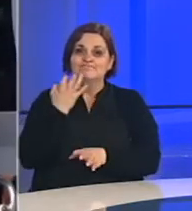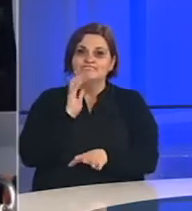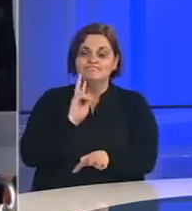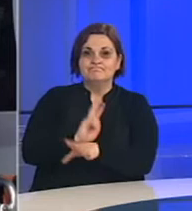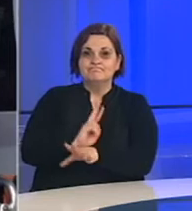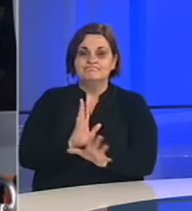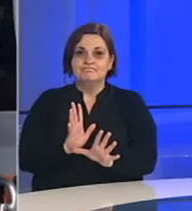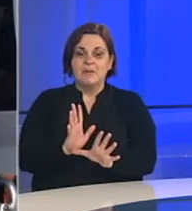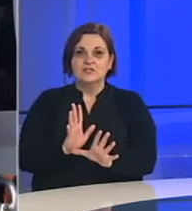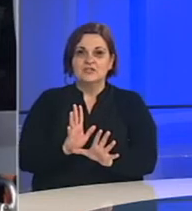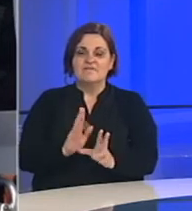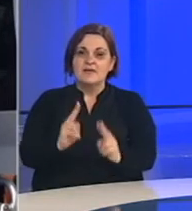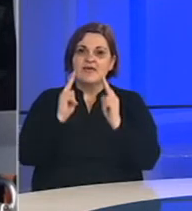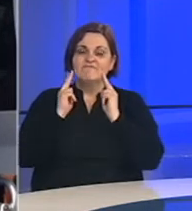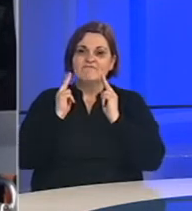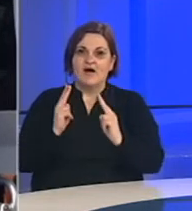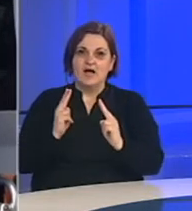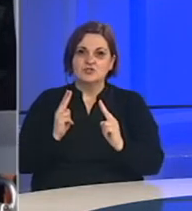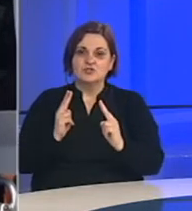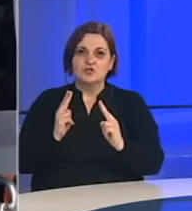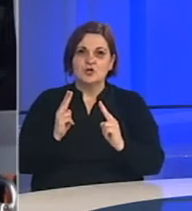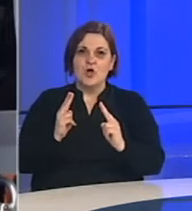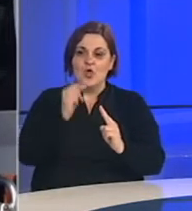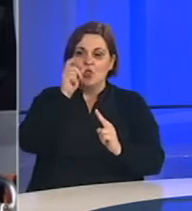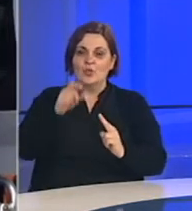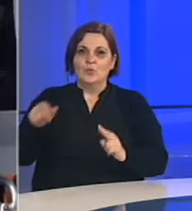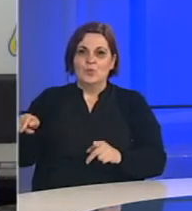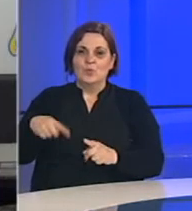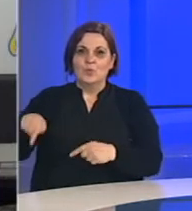i važno je da građani